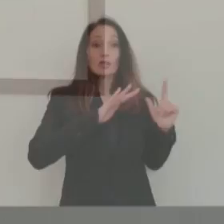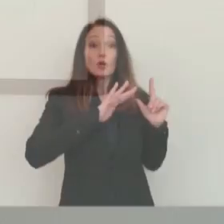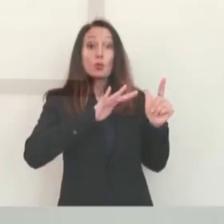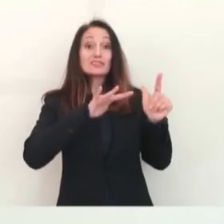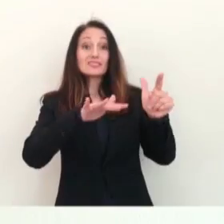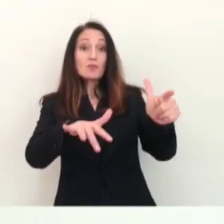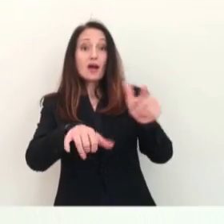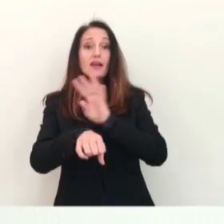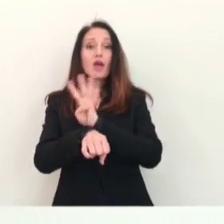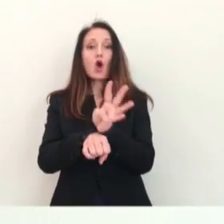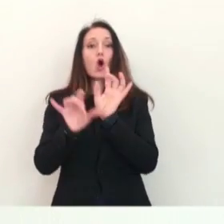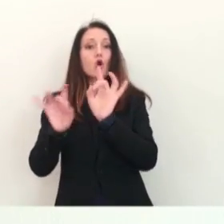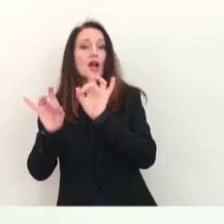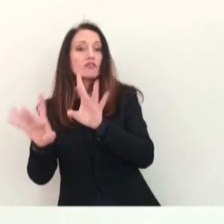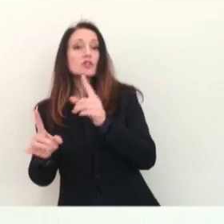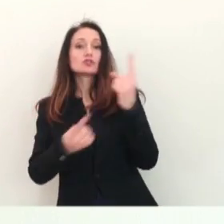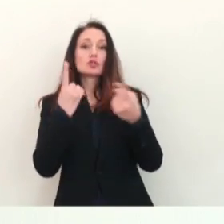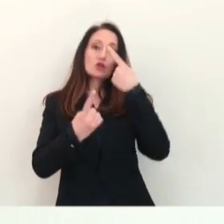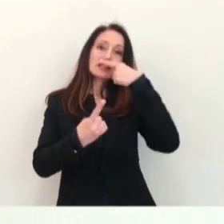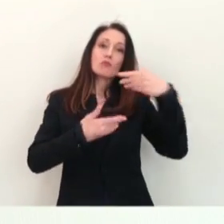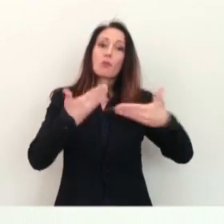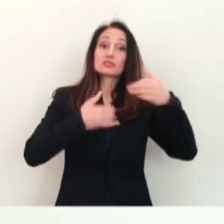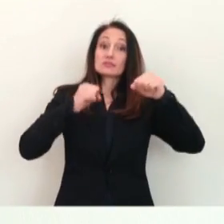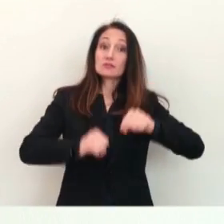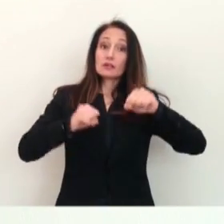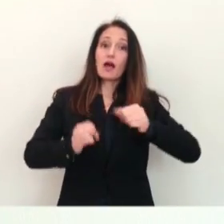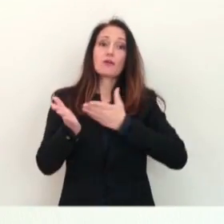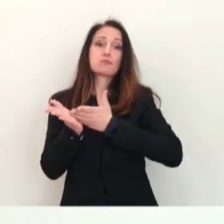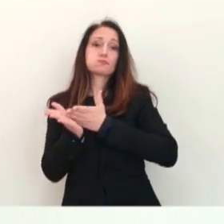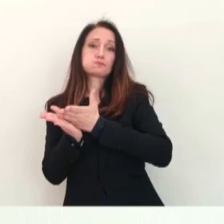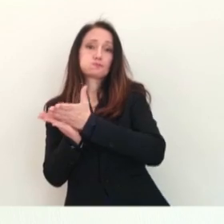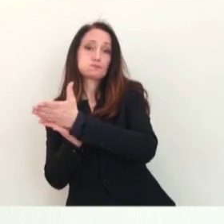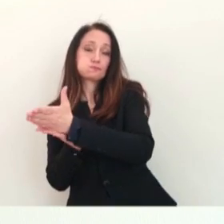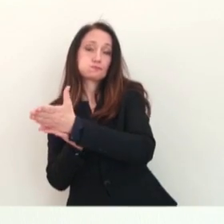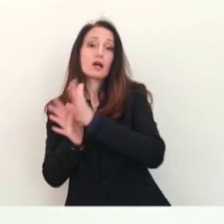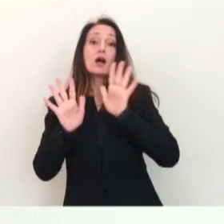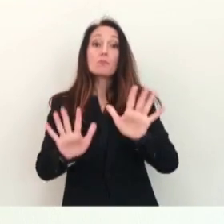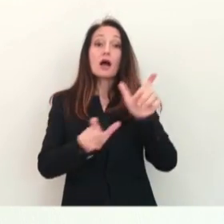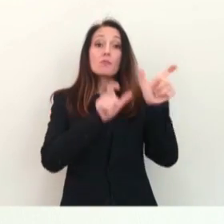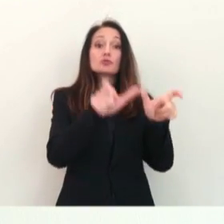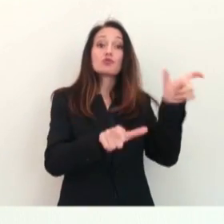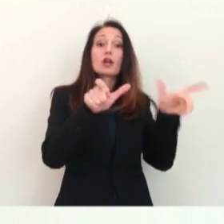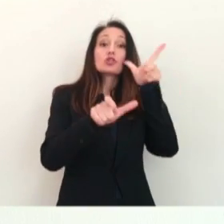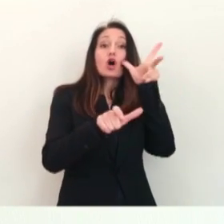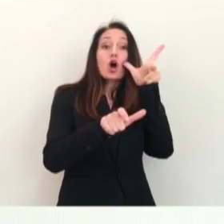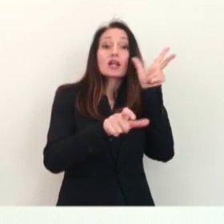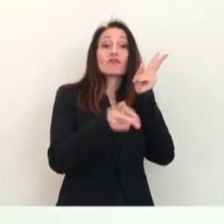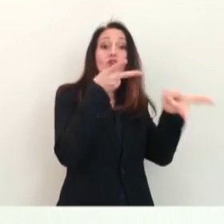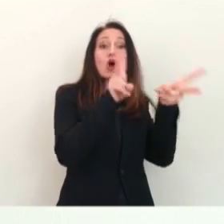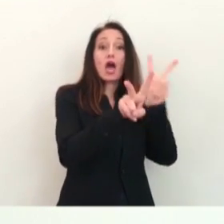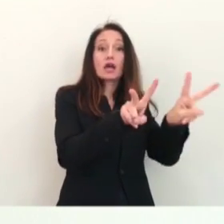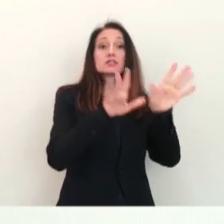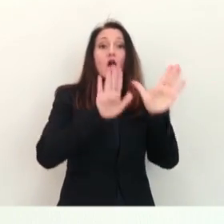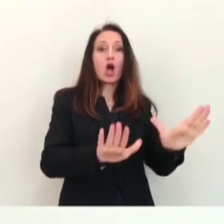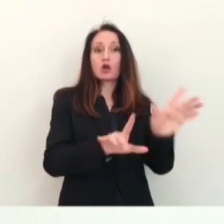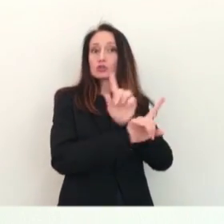Il coronavirus e l'emergenza sanitaria che stiamo vivendo in queste settimane non stanno fermando la violenza sulle donne.